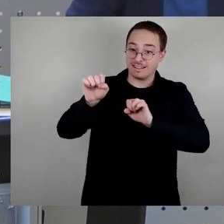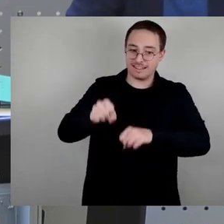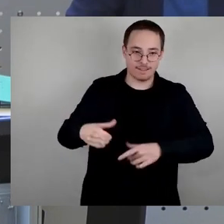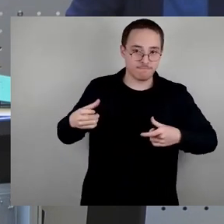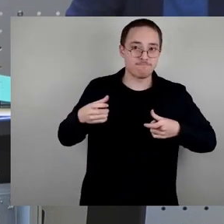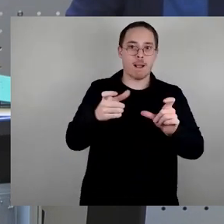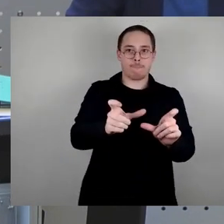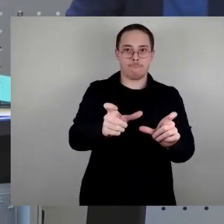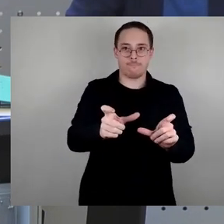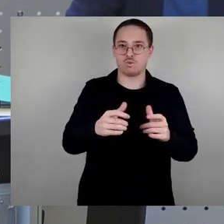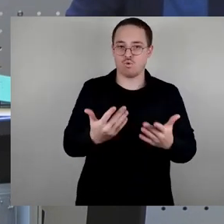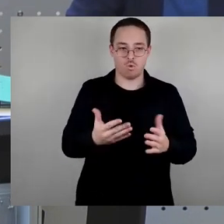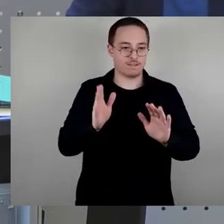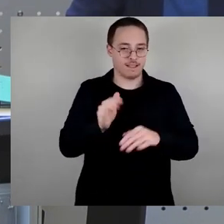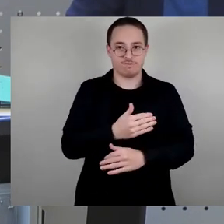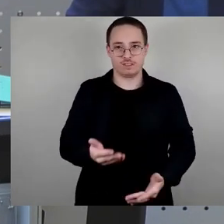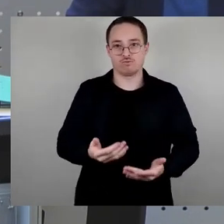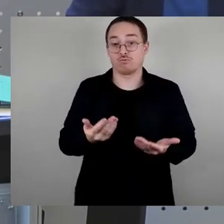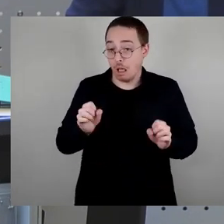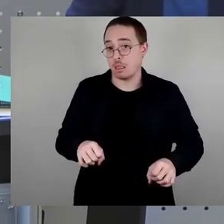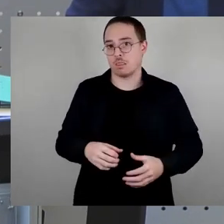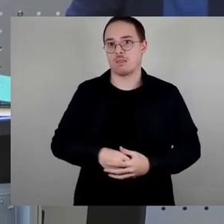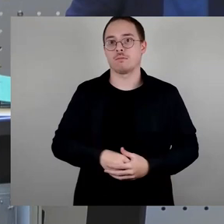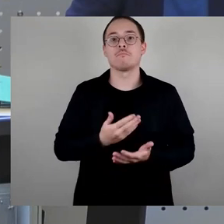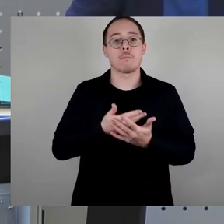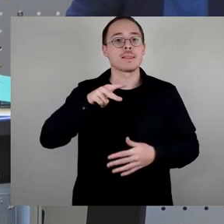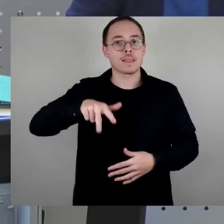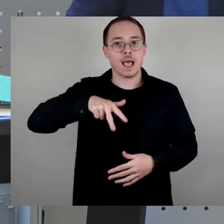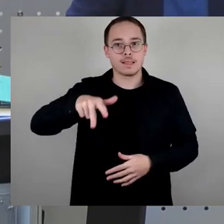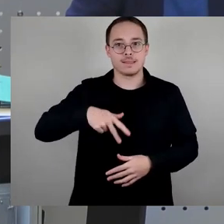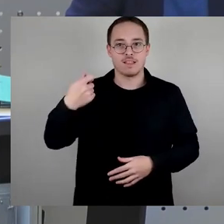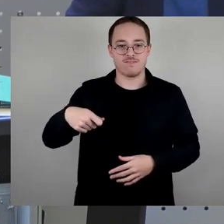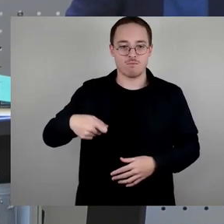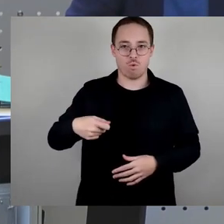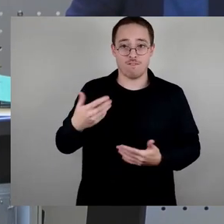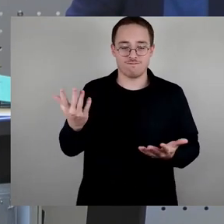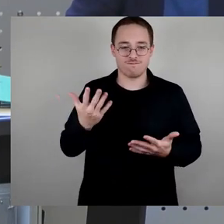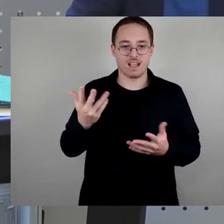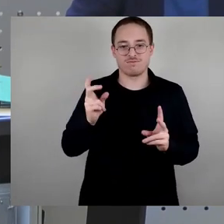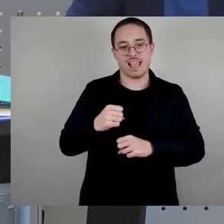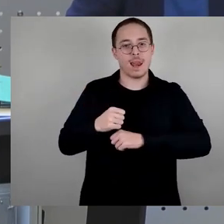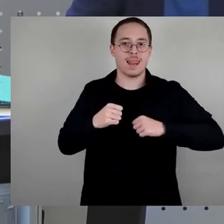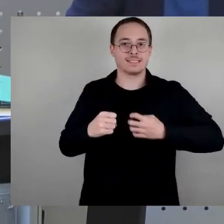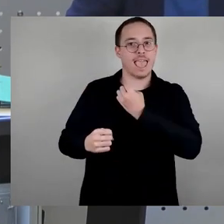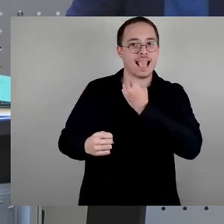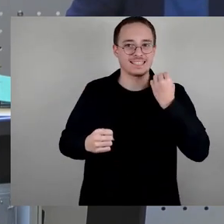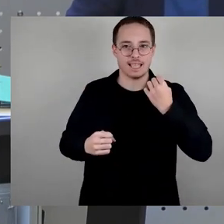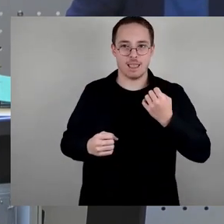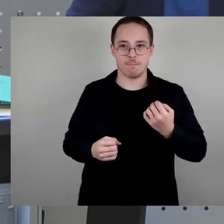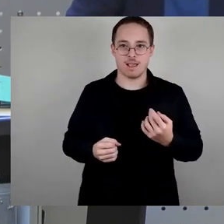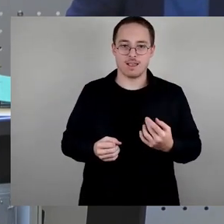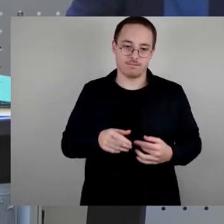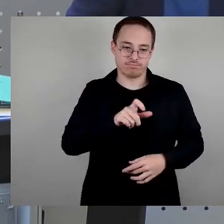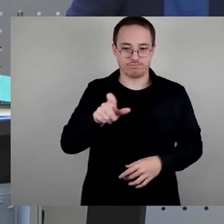13. Februar Linksextremisten durch die Stadt ziehen, Flugzeuglärm und Bombenabwürfe imitieren oder Kriegsopfer, darunter Säuglinge, zu Tätern